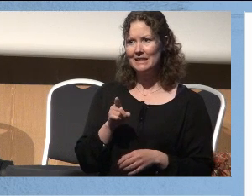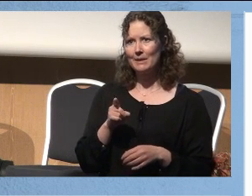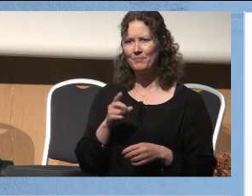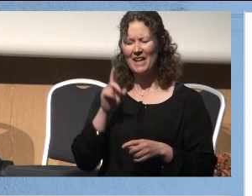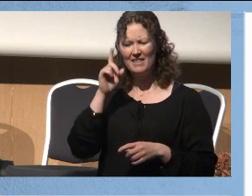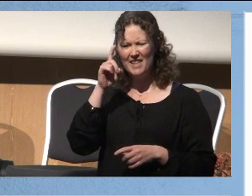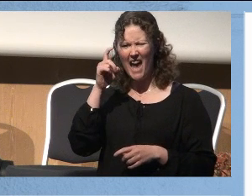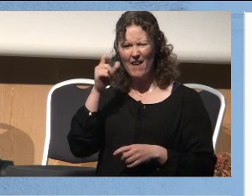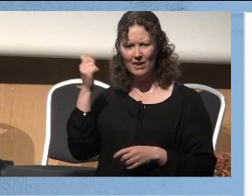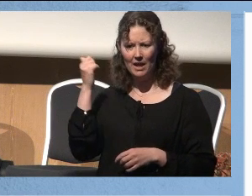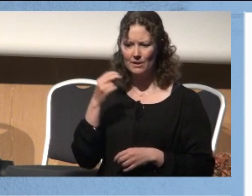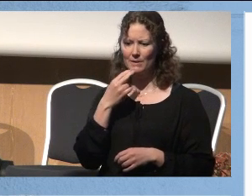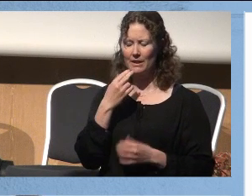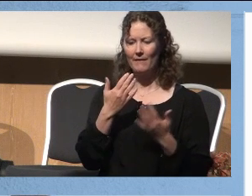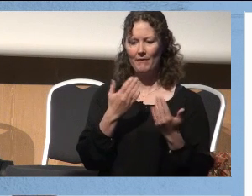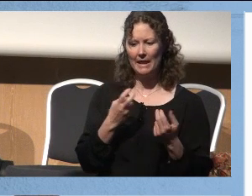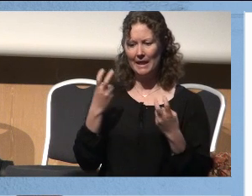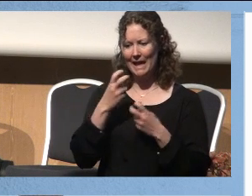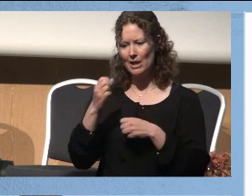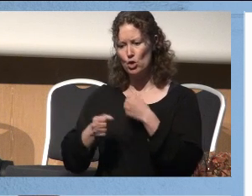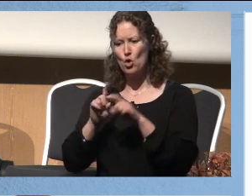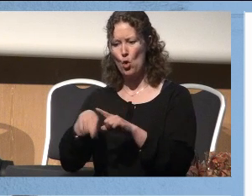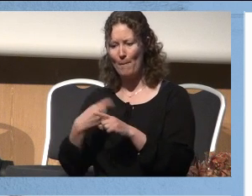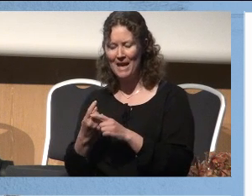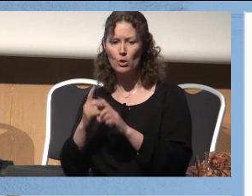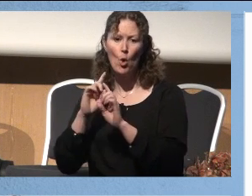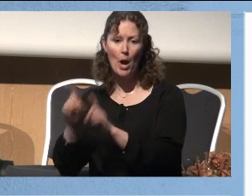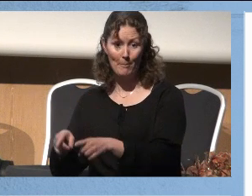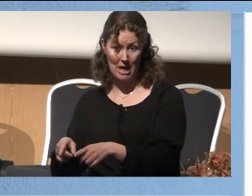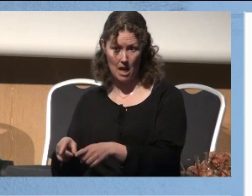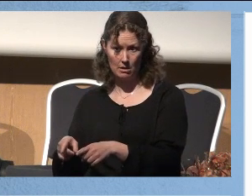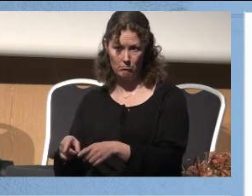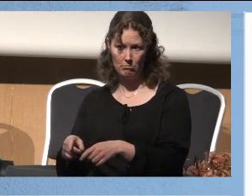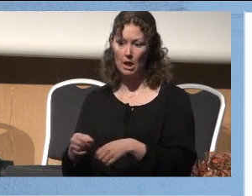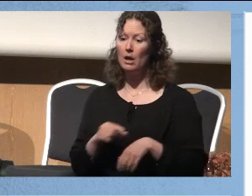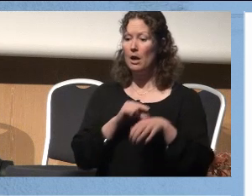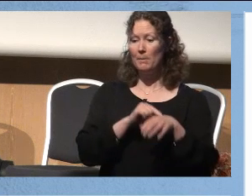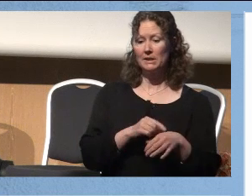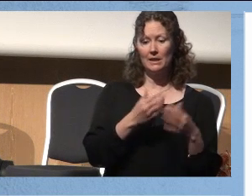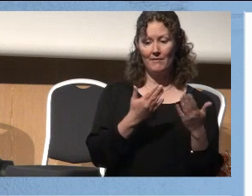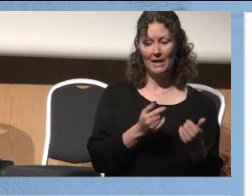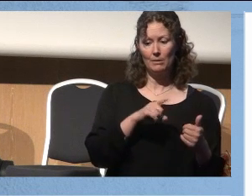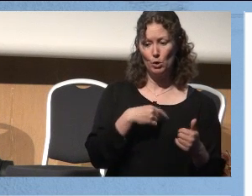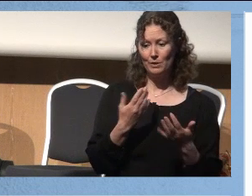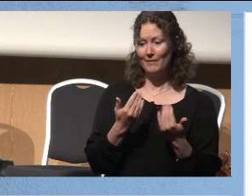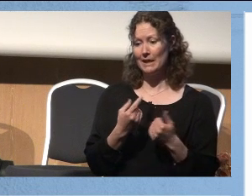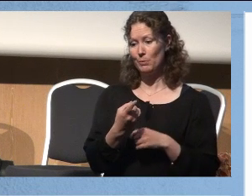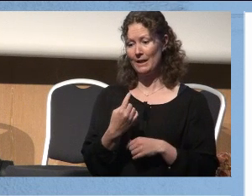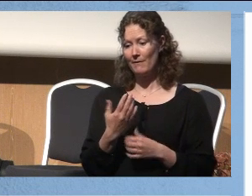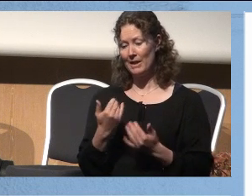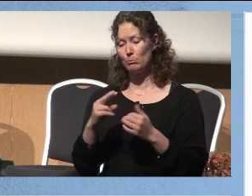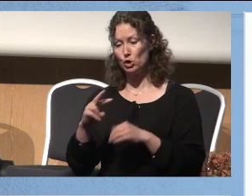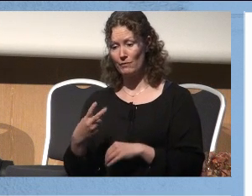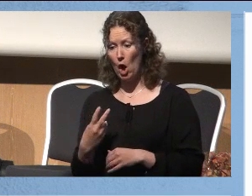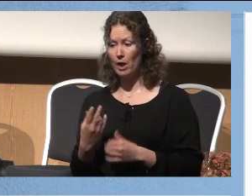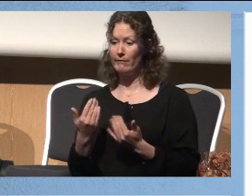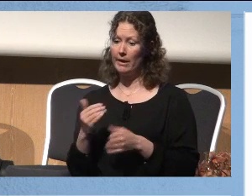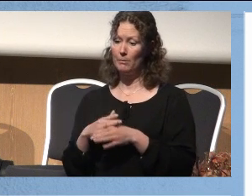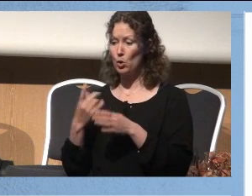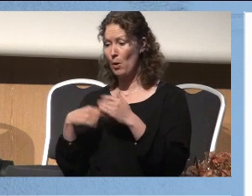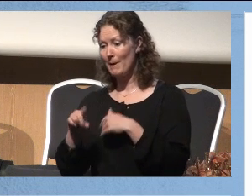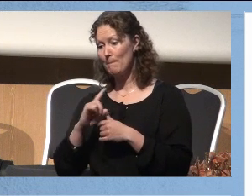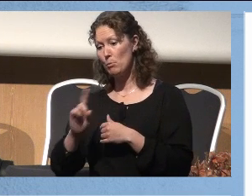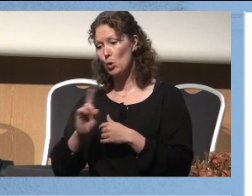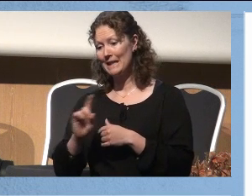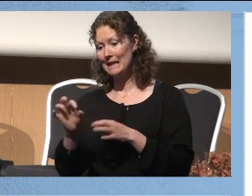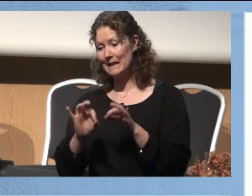djevelene her, som henter venter, leter, gjør om igjen og rapporterer. Pasienten venter på oss, venter på innkallingen, de venter på svar, de venter på å komme inn på